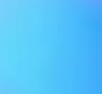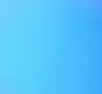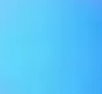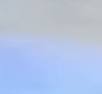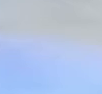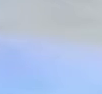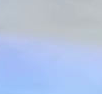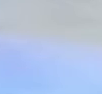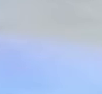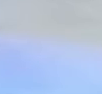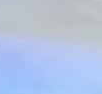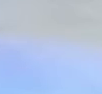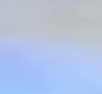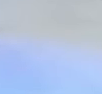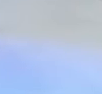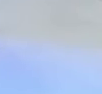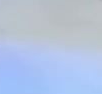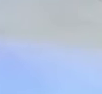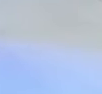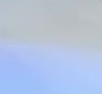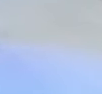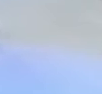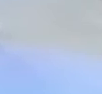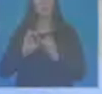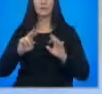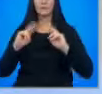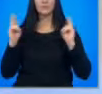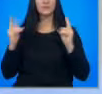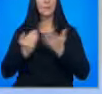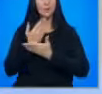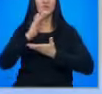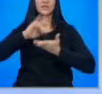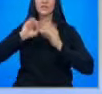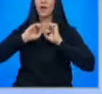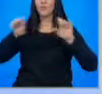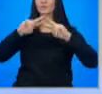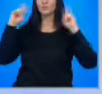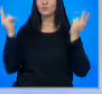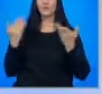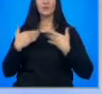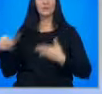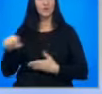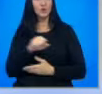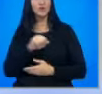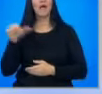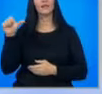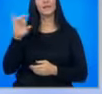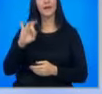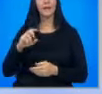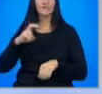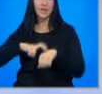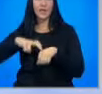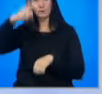ДОБР ВЕЧЕР Започва централната емисия по Светри у нас. Аз съм Адалина Радева. Добър вечер. Аз съм Данял Чипев.